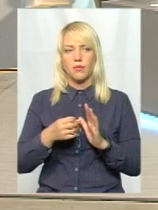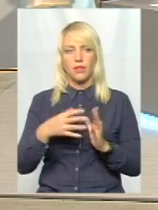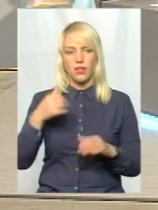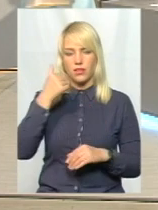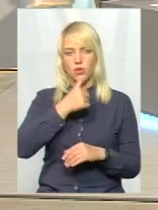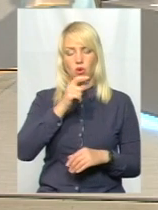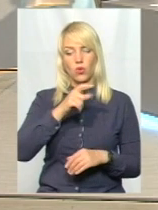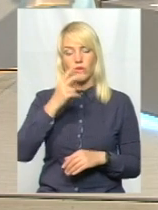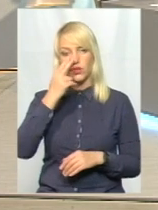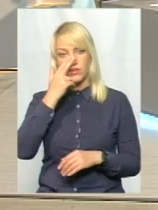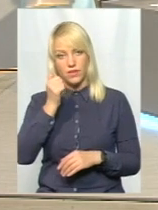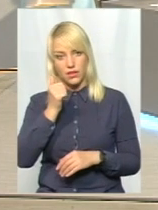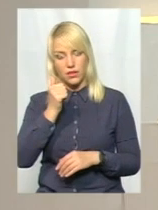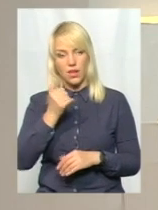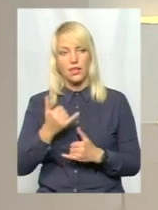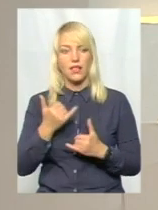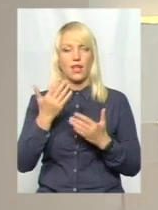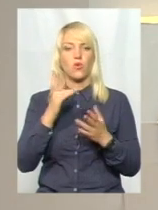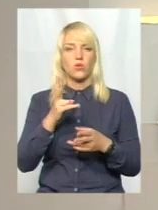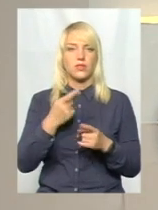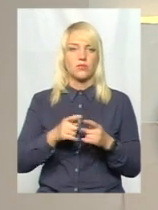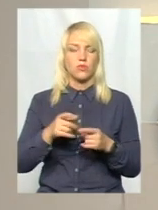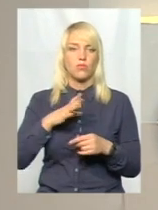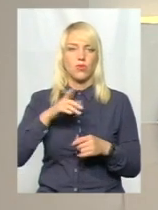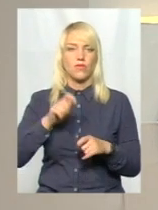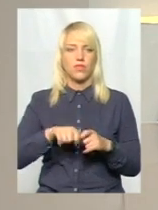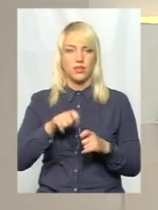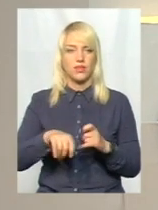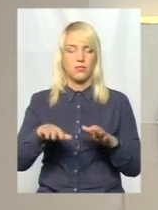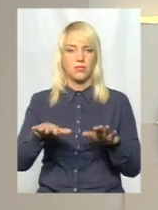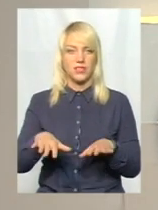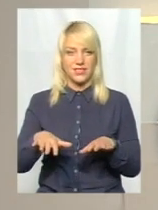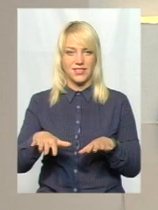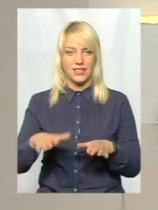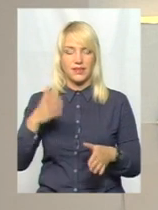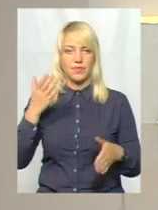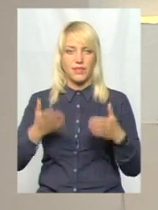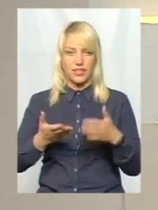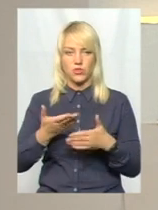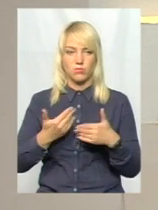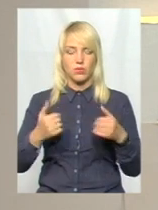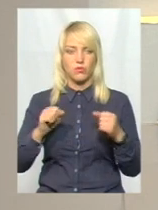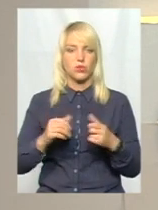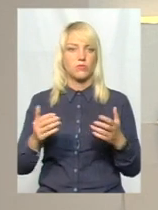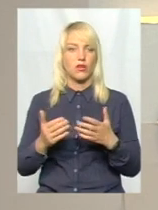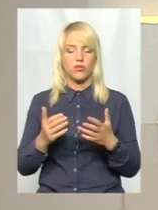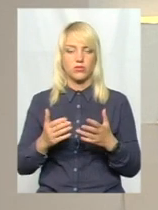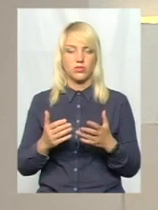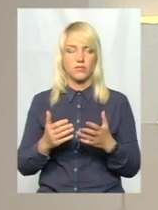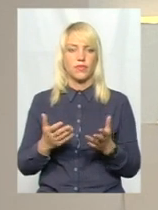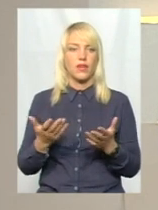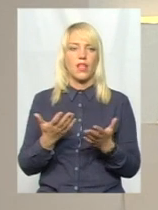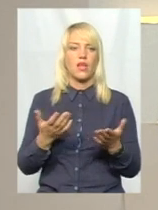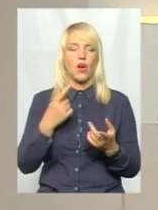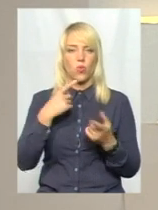звикли, для когось це було перевірене місце, так? Якщо ми можемо ще якимось чином, яку інформацію